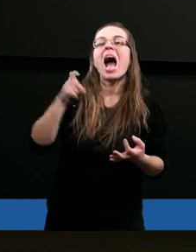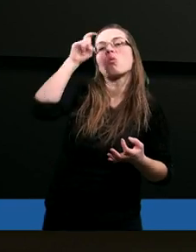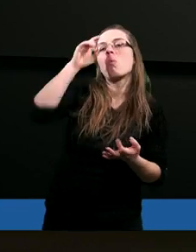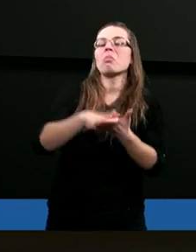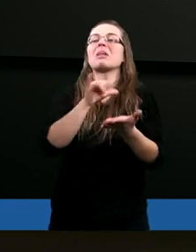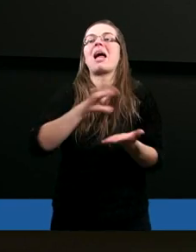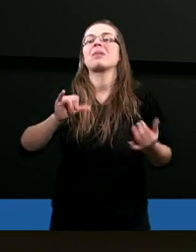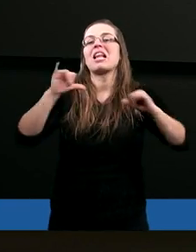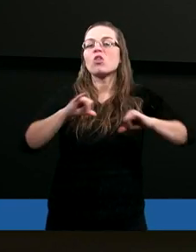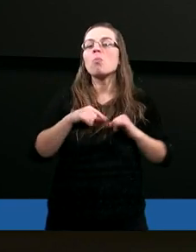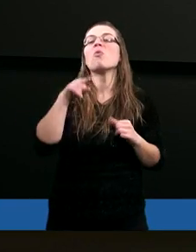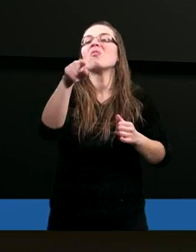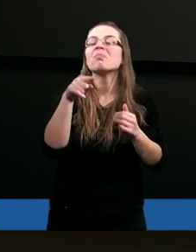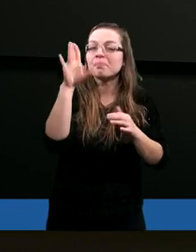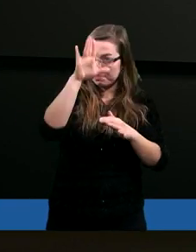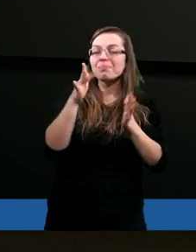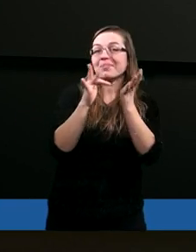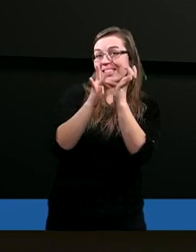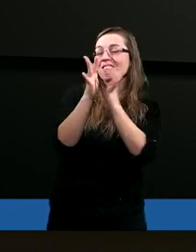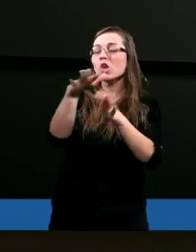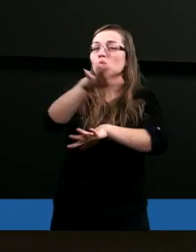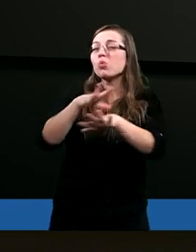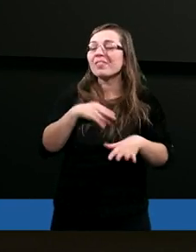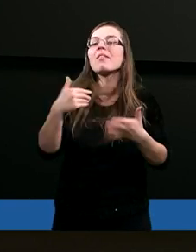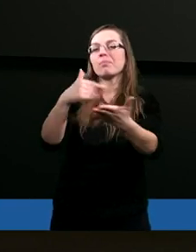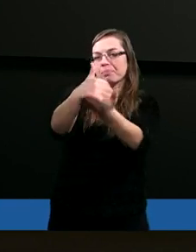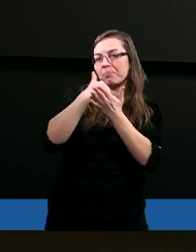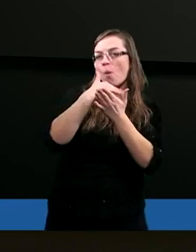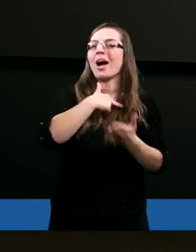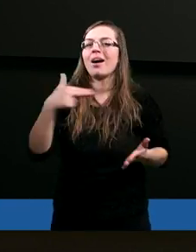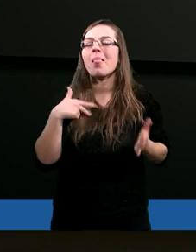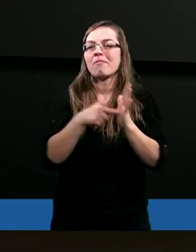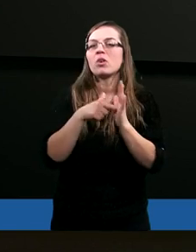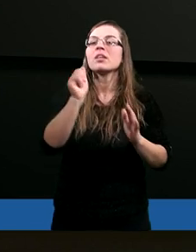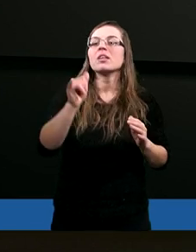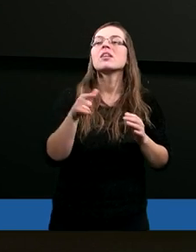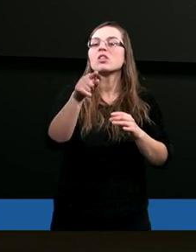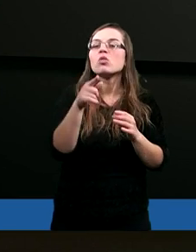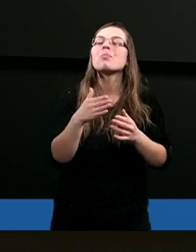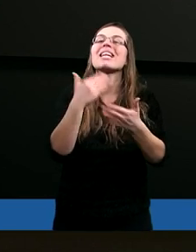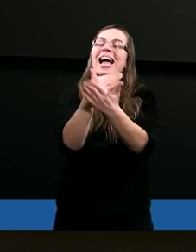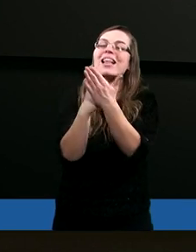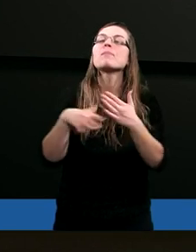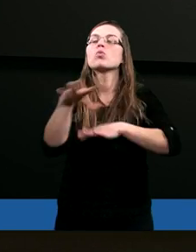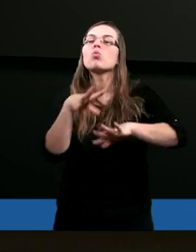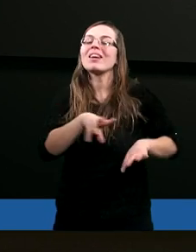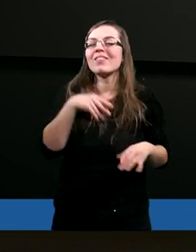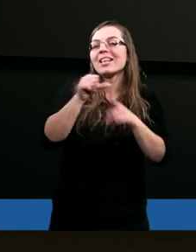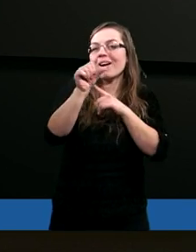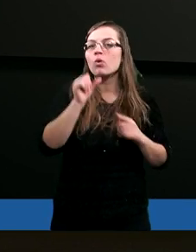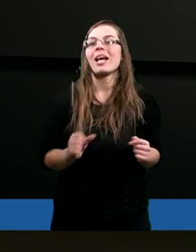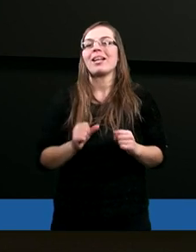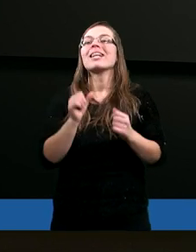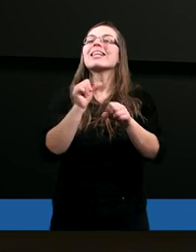z sobą. On nam w tym pomaga. Co więcej, głównym zadaniem Ducha Świętego